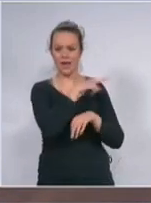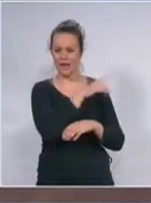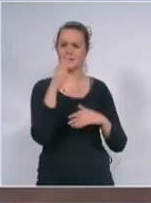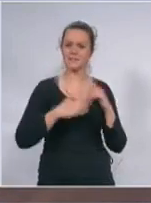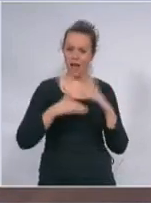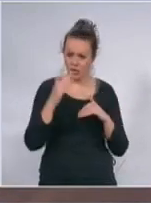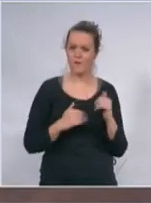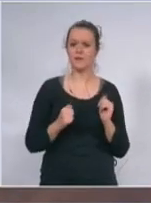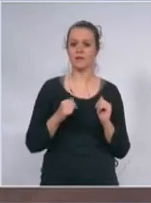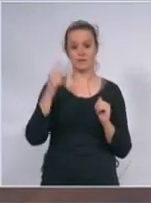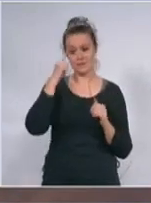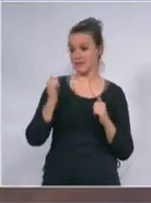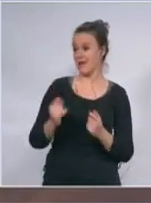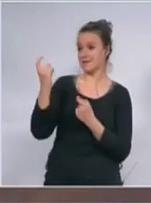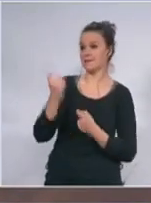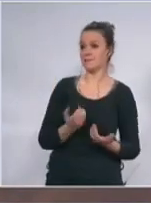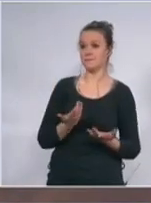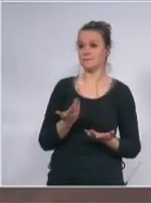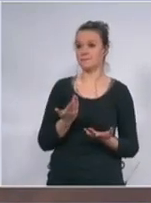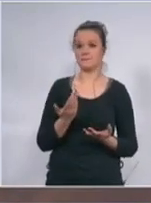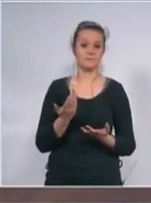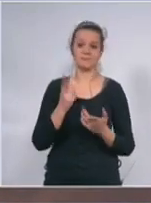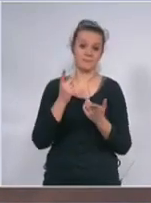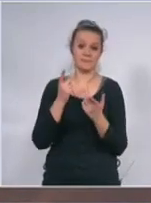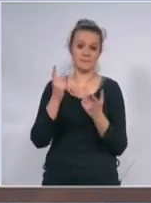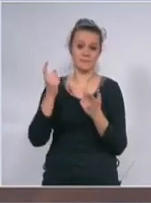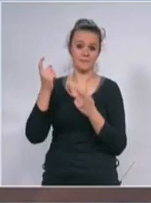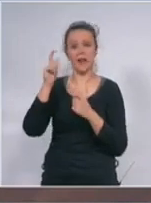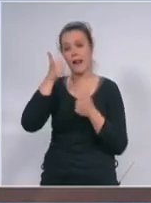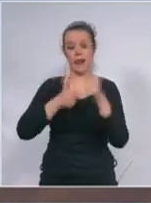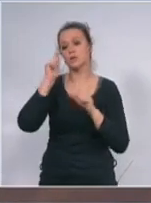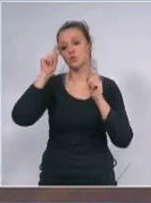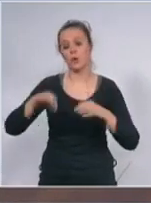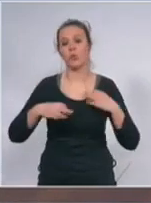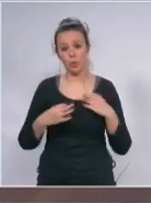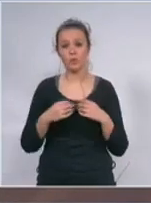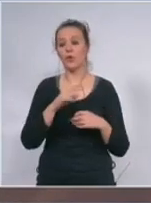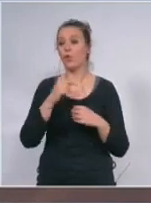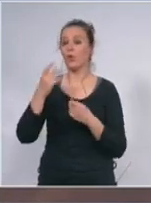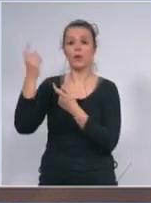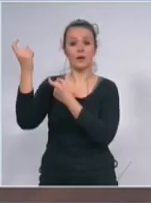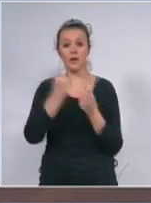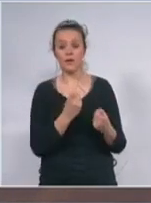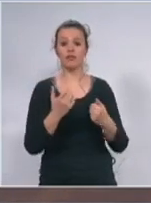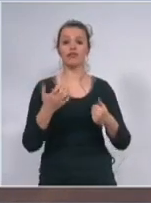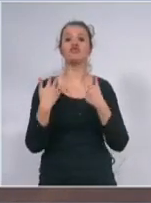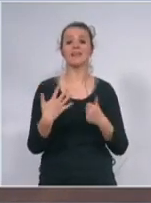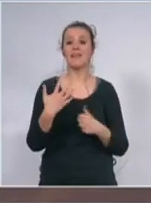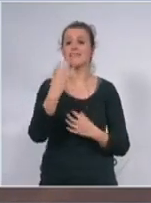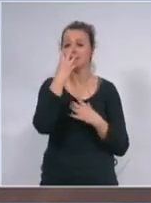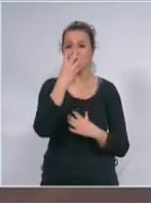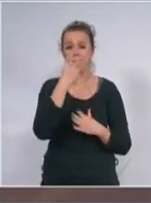za kojih ili sutra u jutru stići 60 respiratora u Dragišu Mišovići